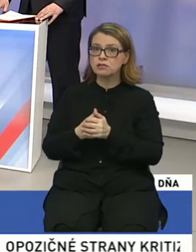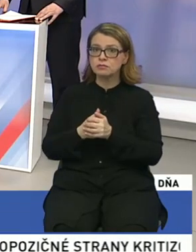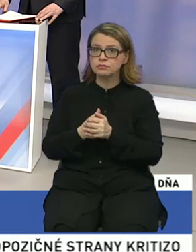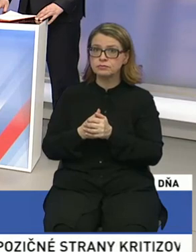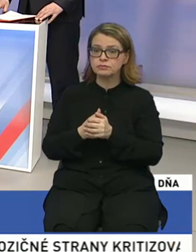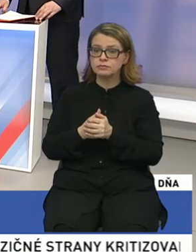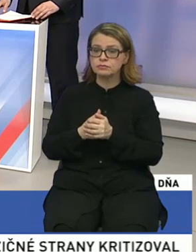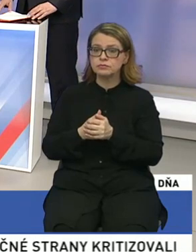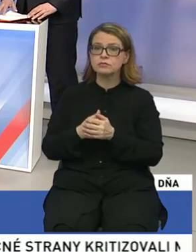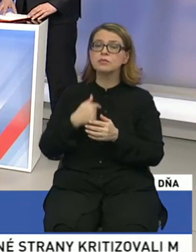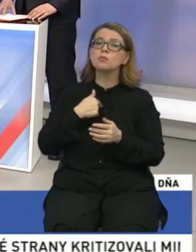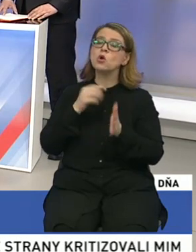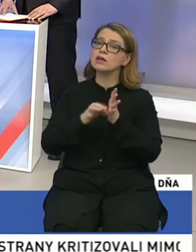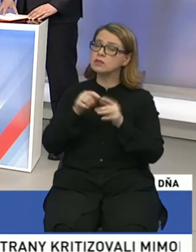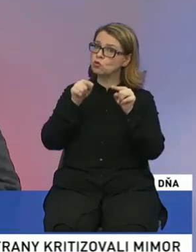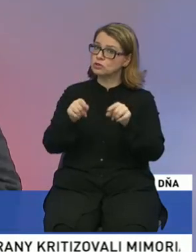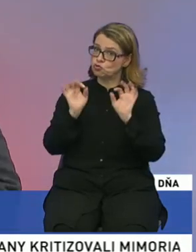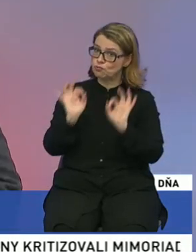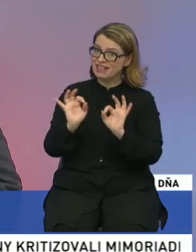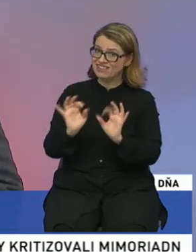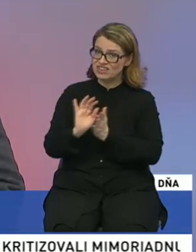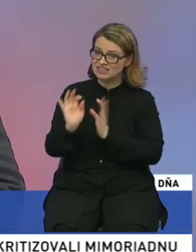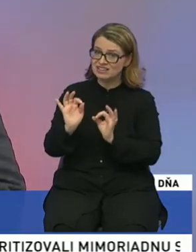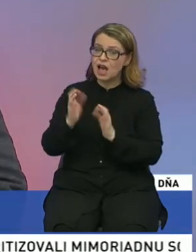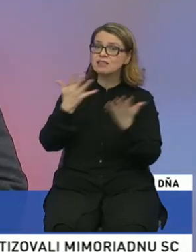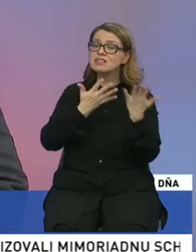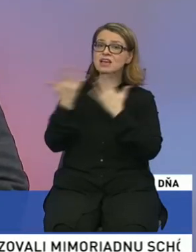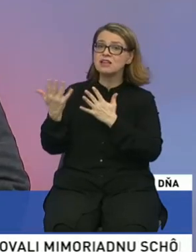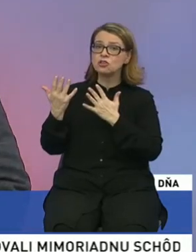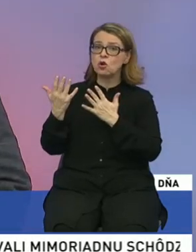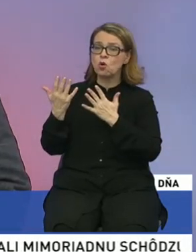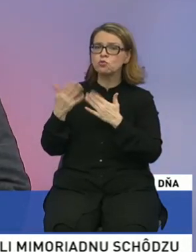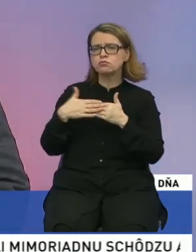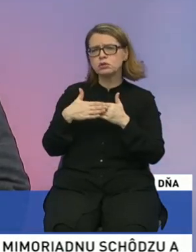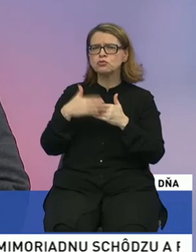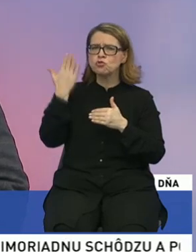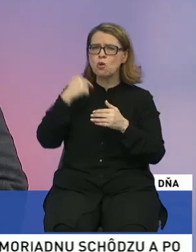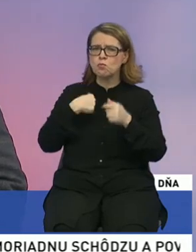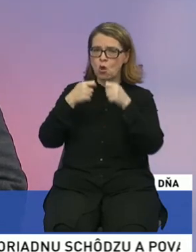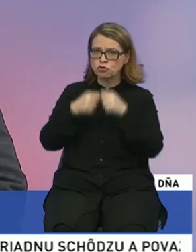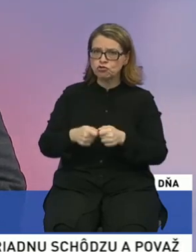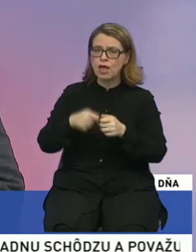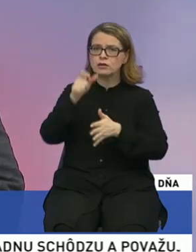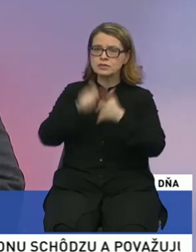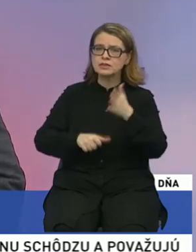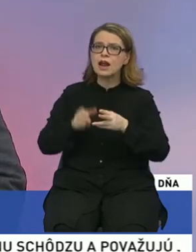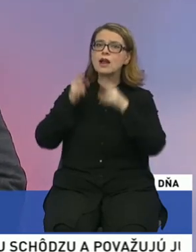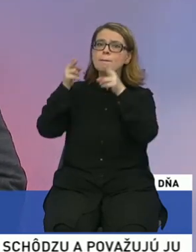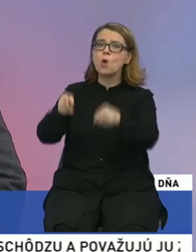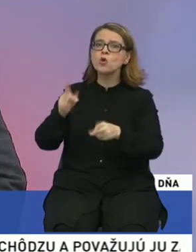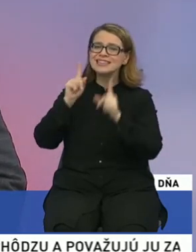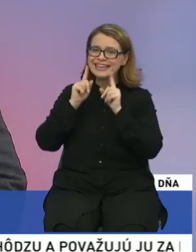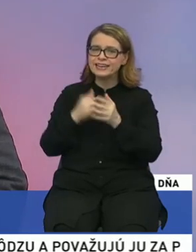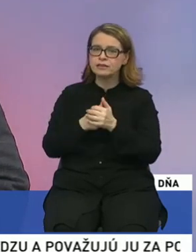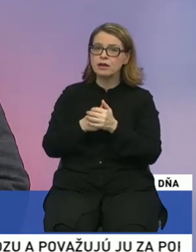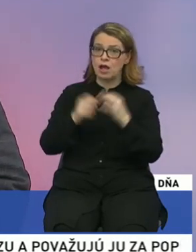je v tomto špecifická, nakoľko ja som bol skoro 10 rokov členom strany Most-Híd a